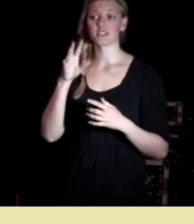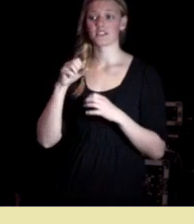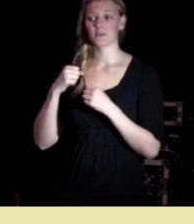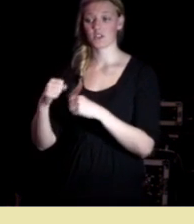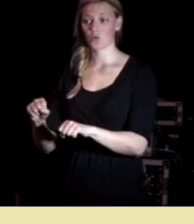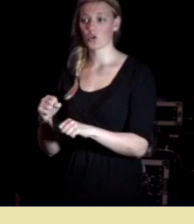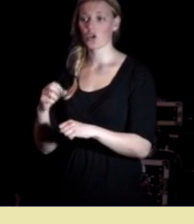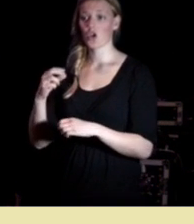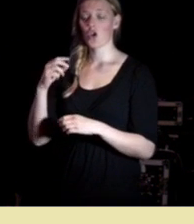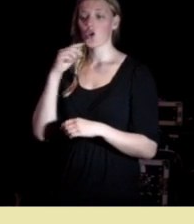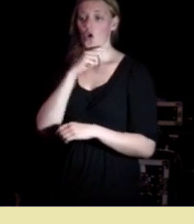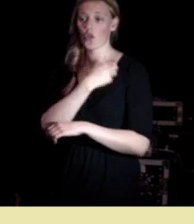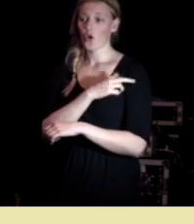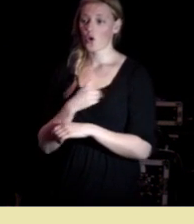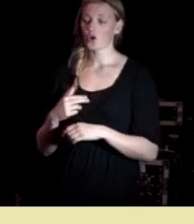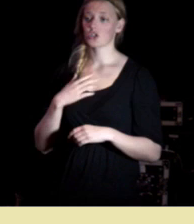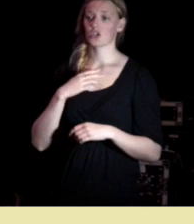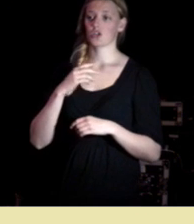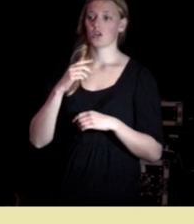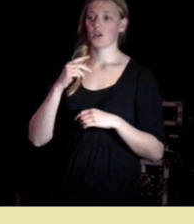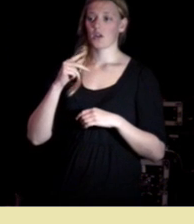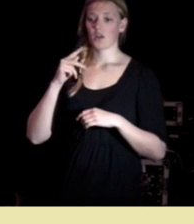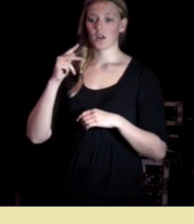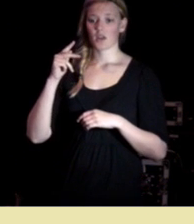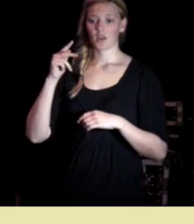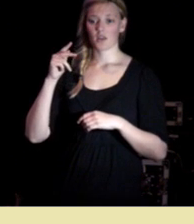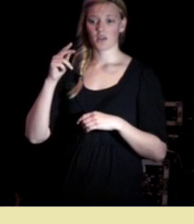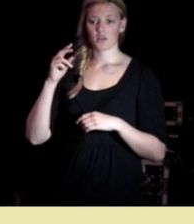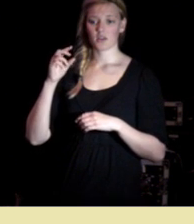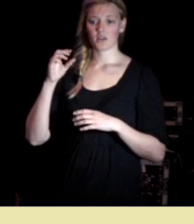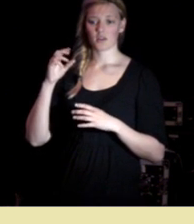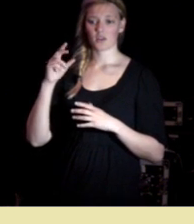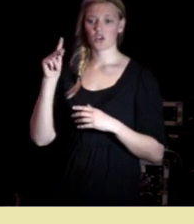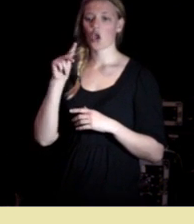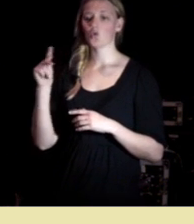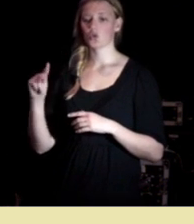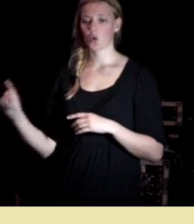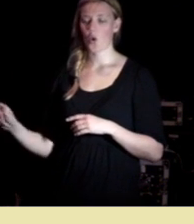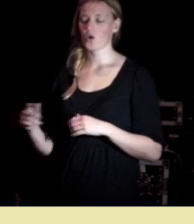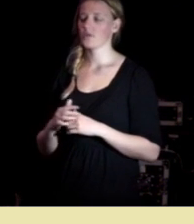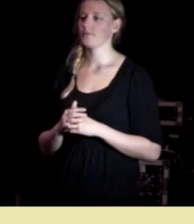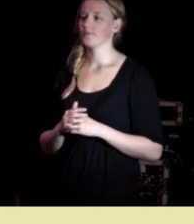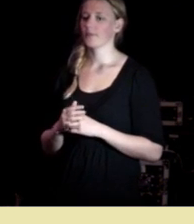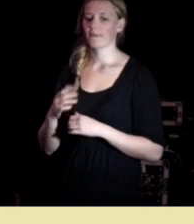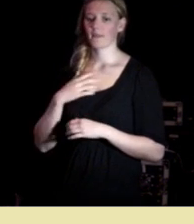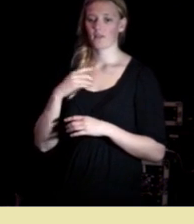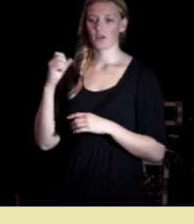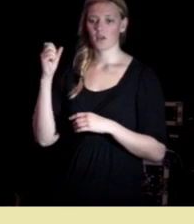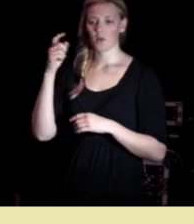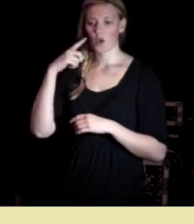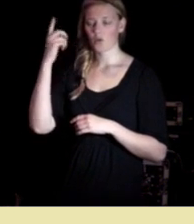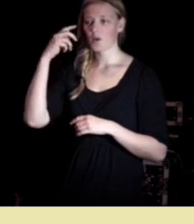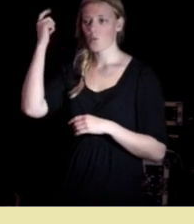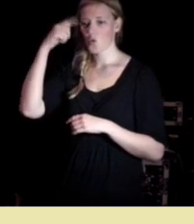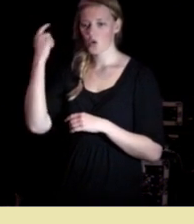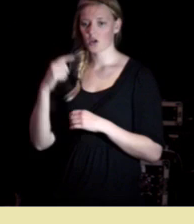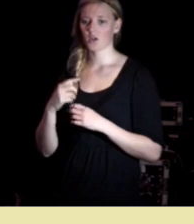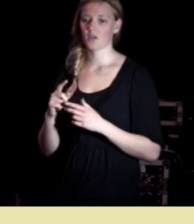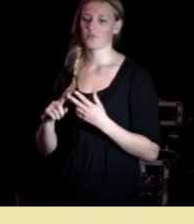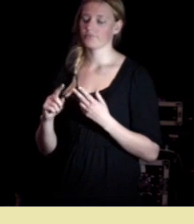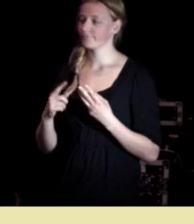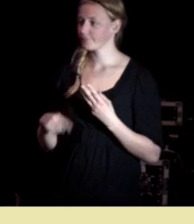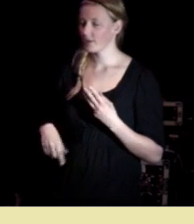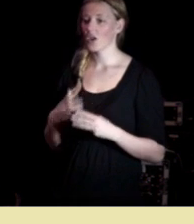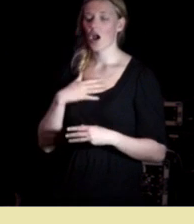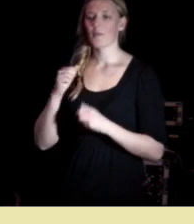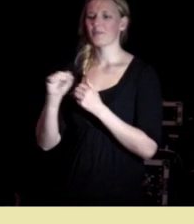Kors vi har Karl-Ove Knausgaard vi har Edvard Munch vi har kirkens bymesjon vi har prestasjoner hele tiden når vi